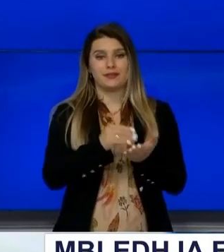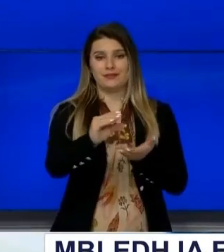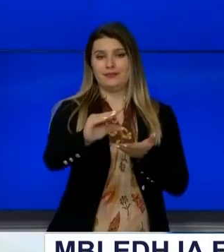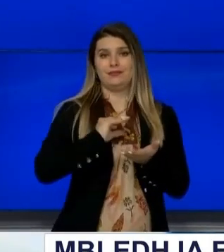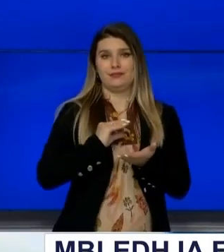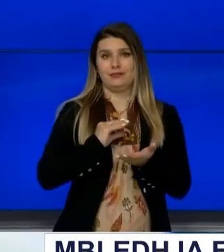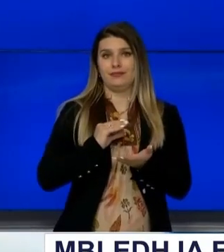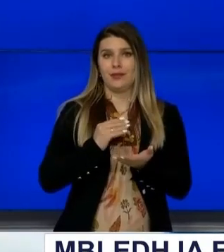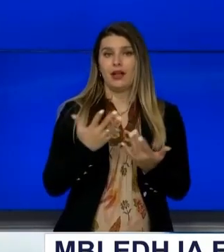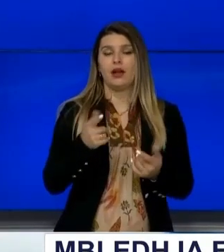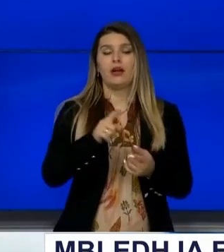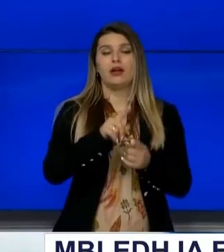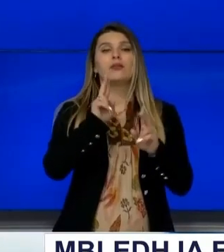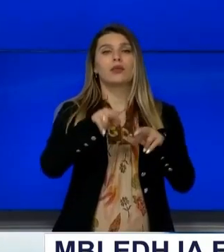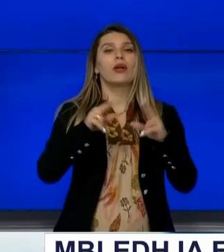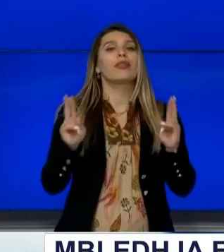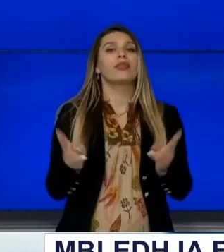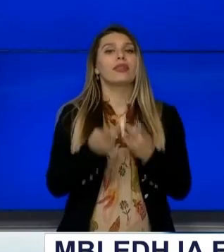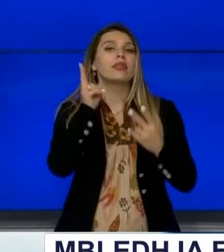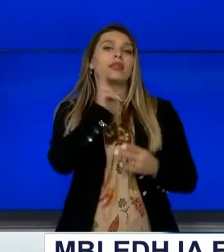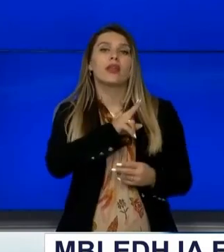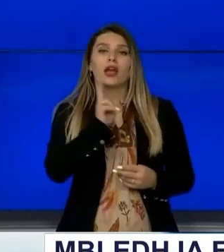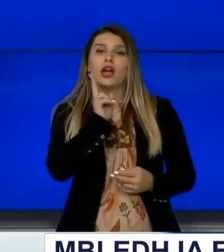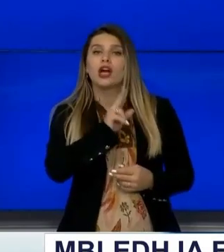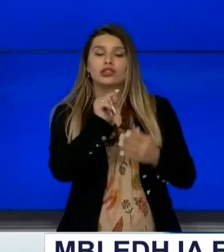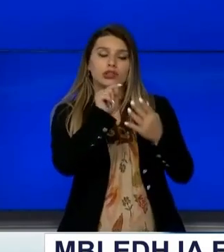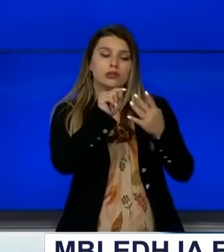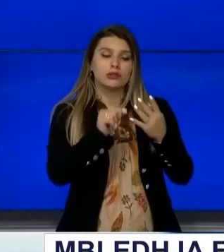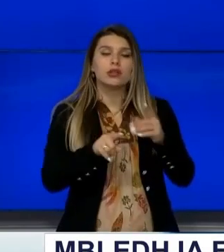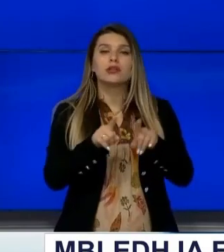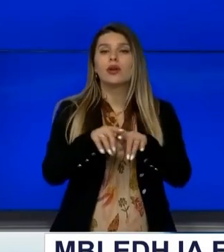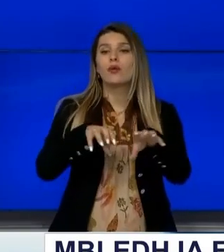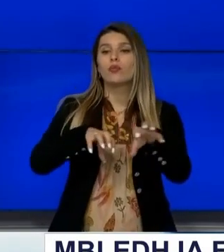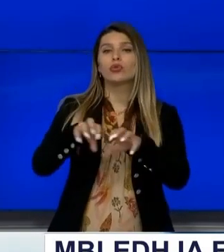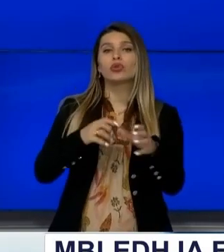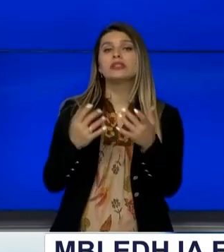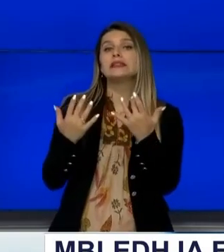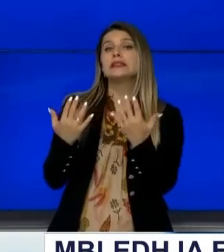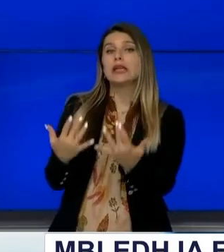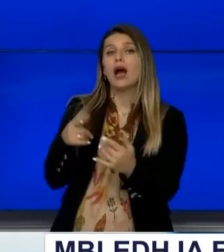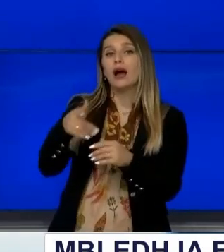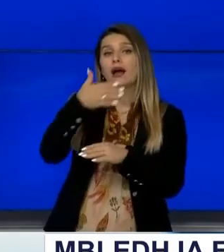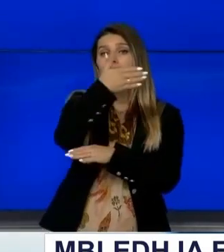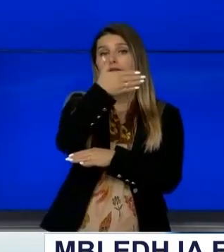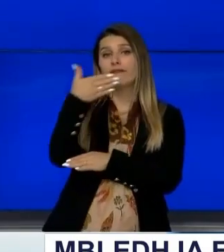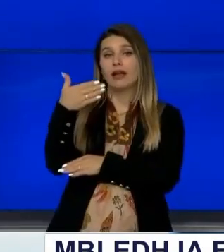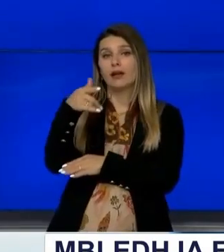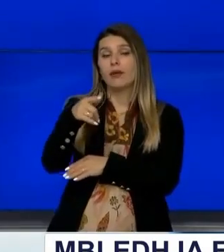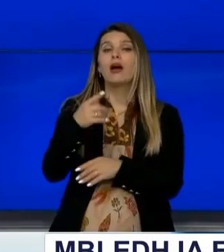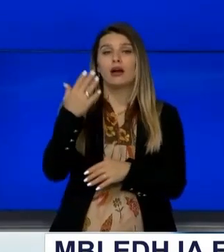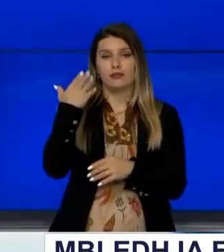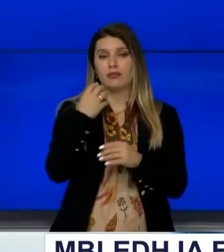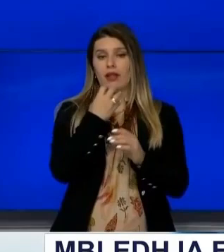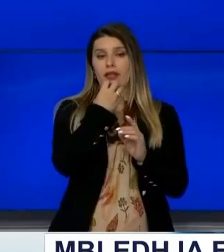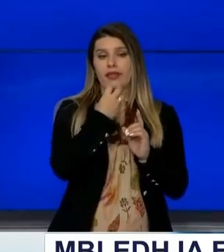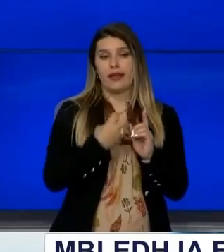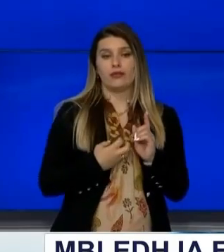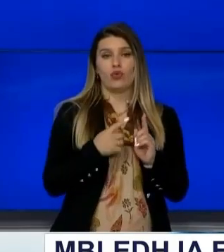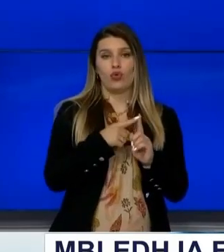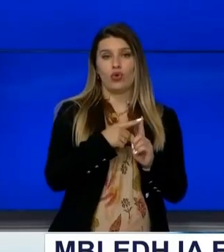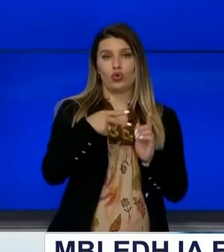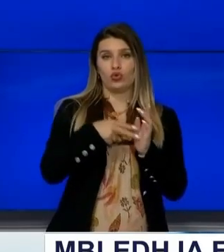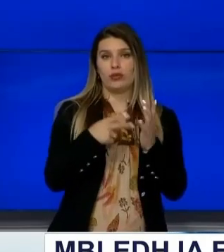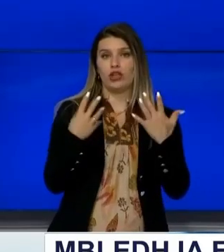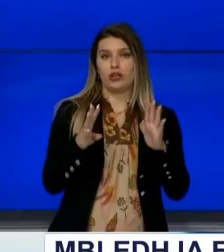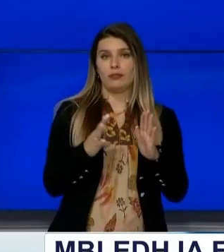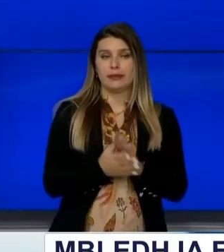do të përdorin kriterë shumë të thjeshta, bazuar në numër në punëtorve që kanë bizneset në dhjetojnë e vitit 2019